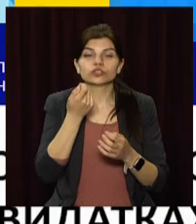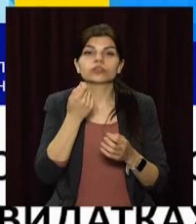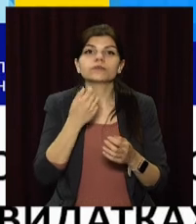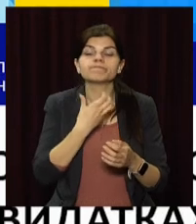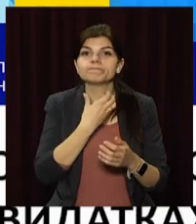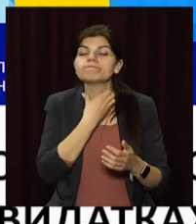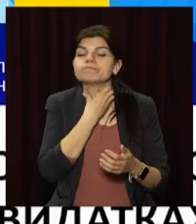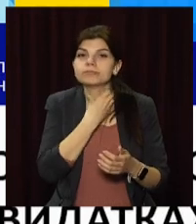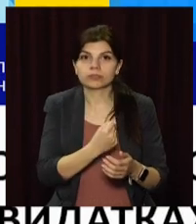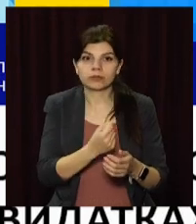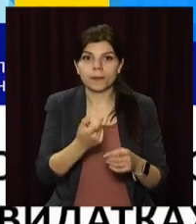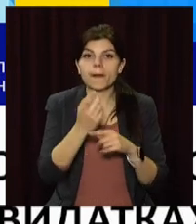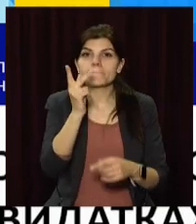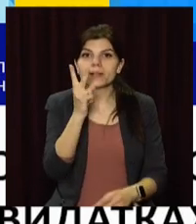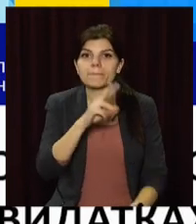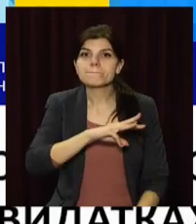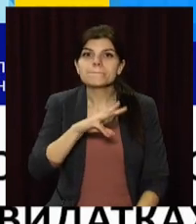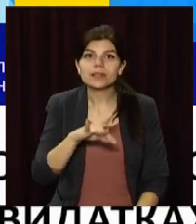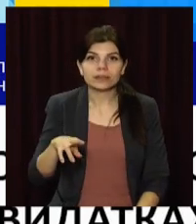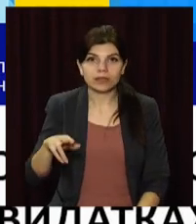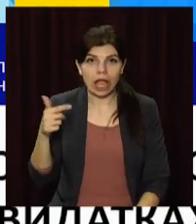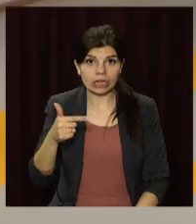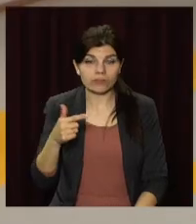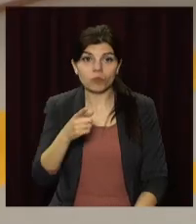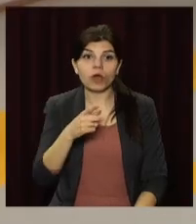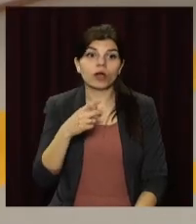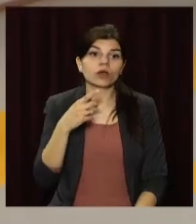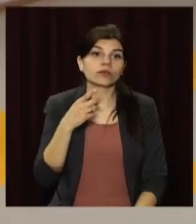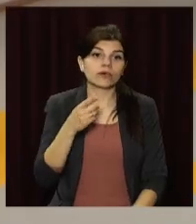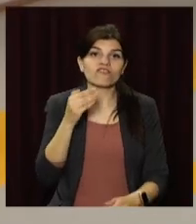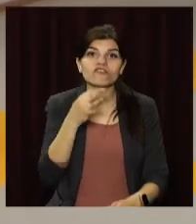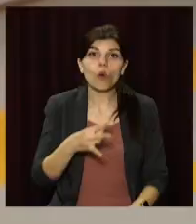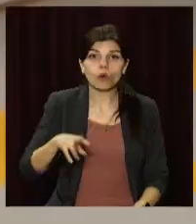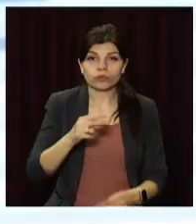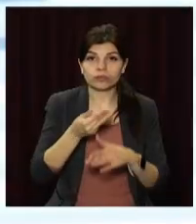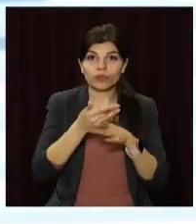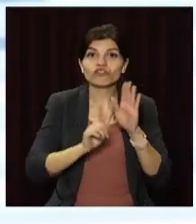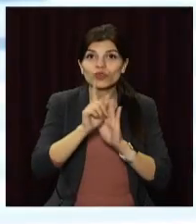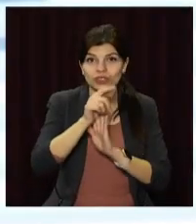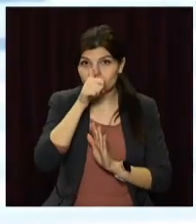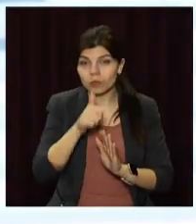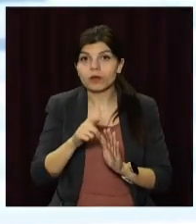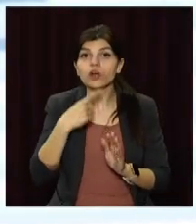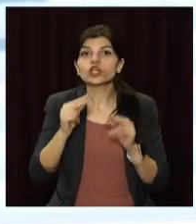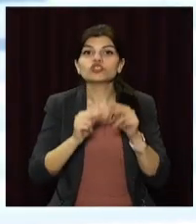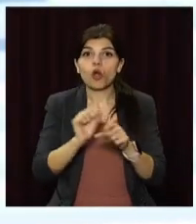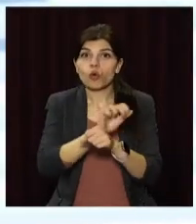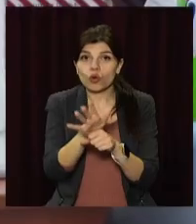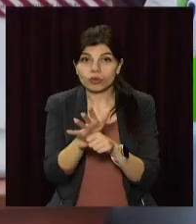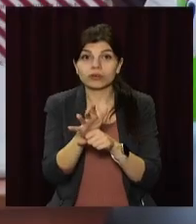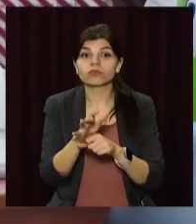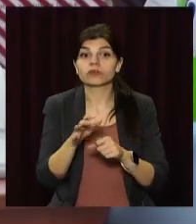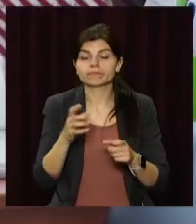січні перевищив півмільярда гривень. Без врахування заборгованистей фонду на початок місяця. Натомість через коронавірусну